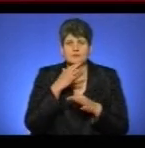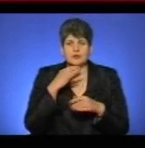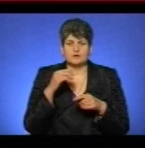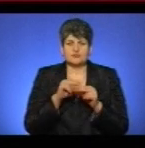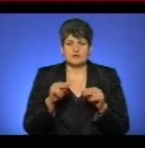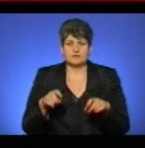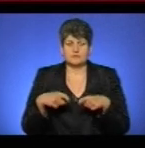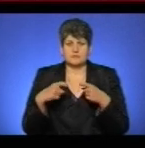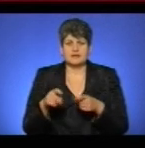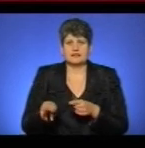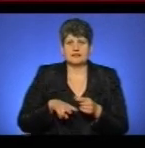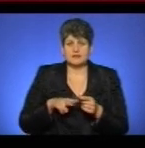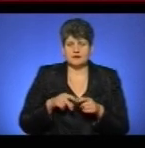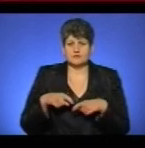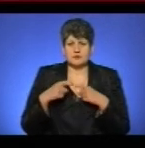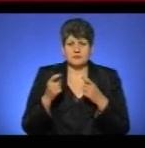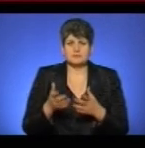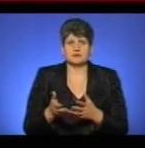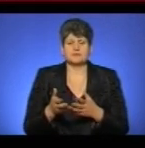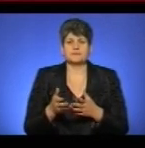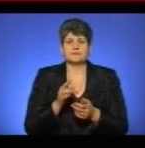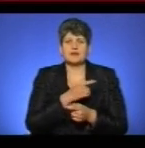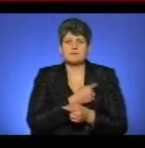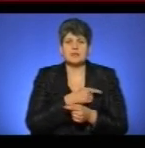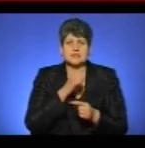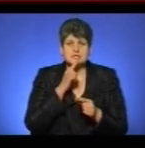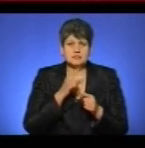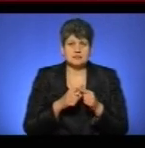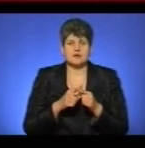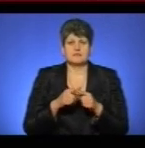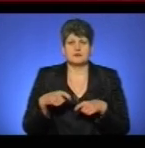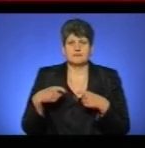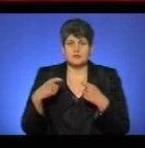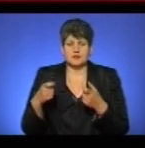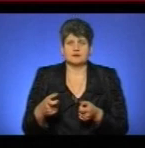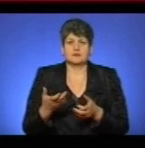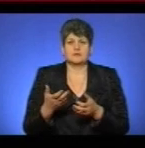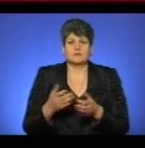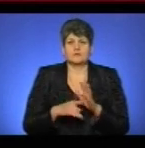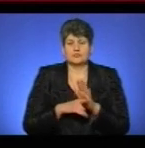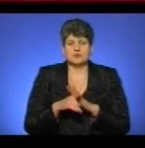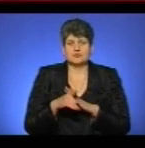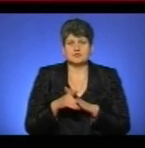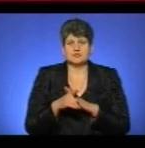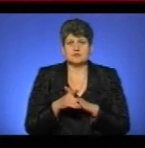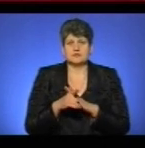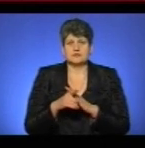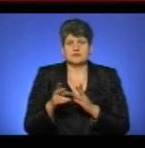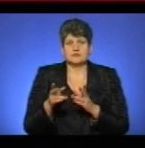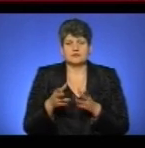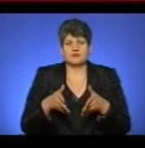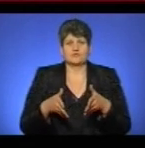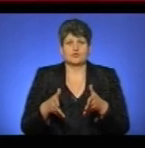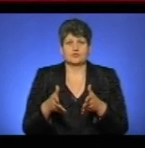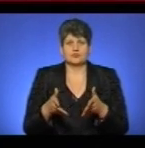І директор, скажу, наша прибігла. Медсестра та Лариса Анатоліна, медсестра наша. Почали вже, занесли її вже в степену в коридор.